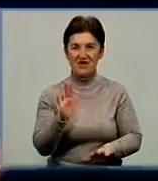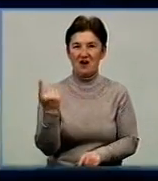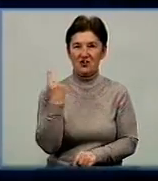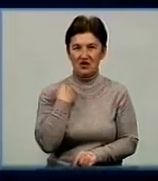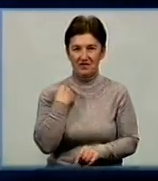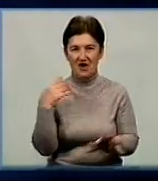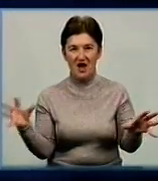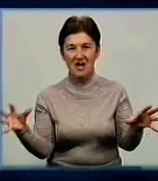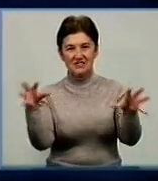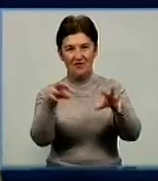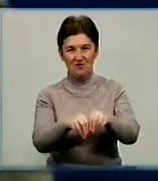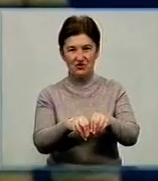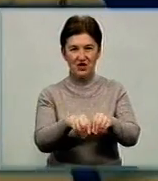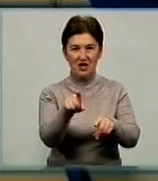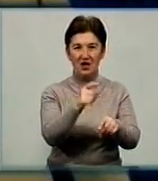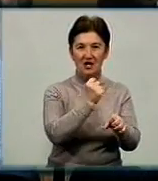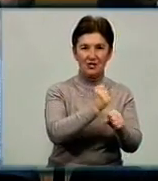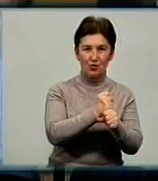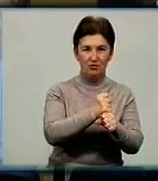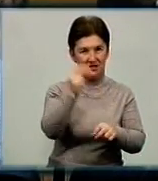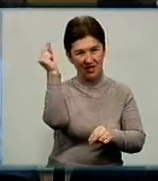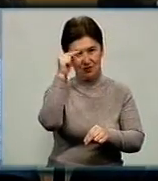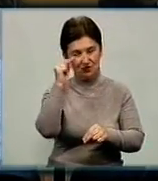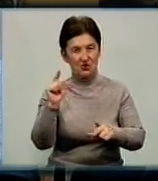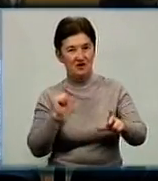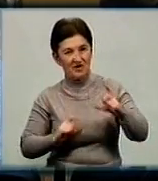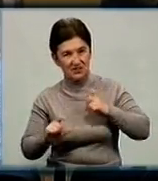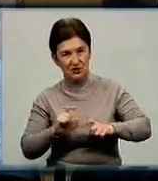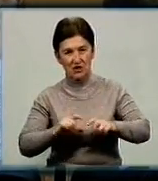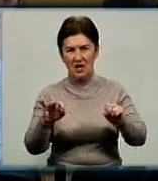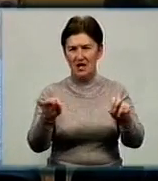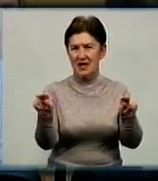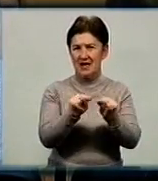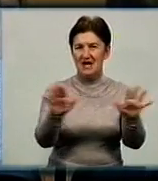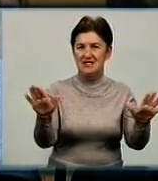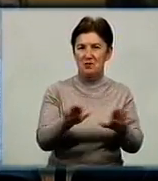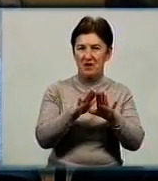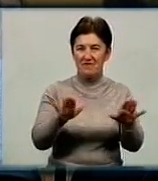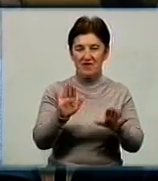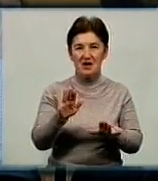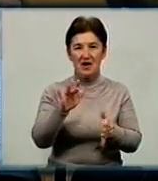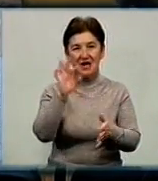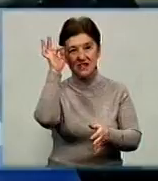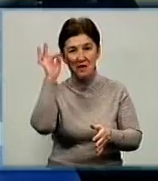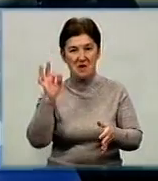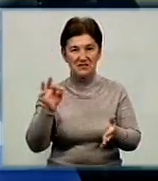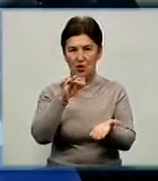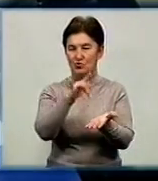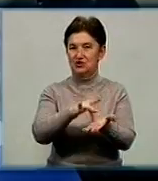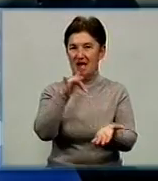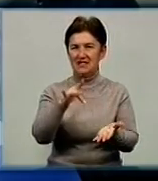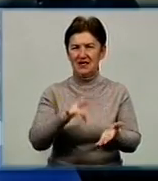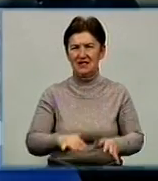суміщає роботу з солістом обласній філармонії, навчання в університеті та викладає спів для дітей в Німецькому культурному центрі «Розвиток».